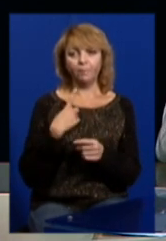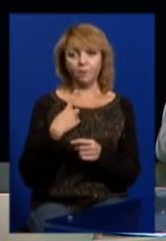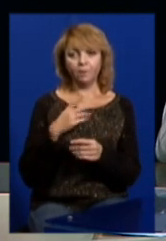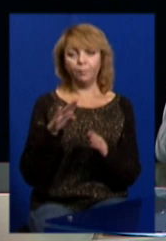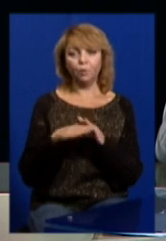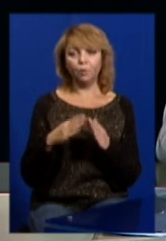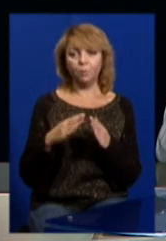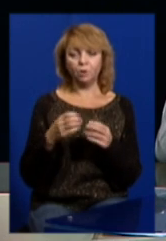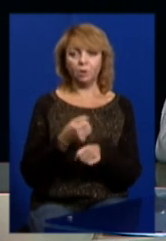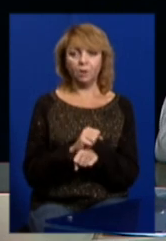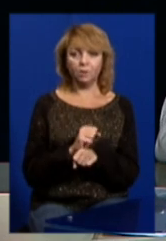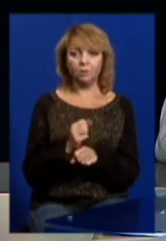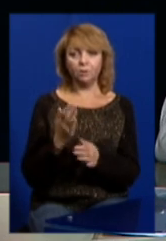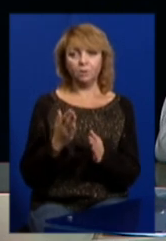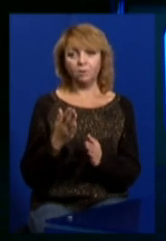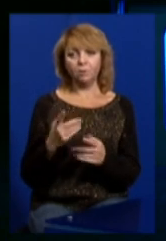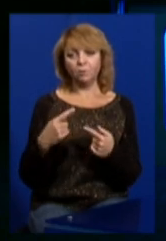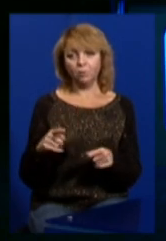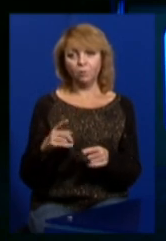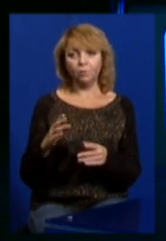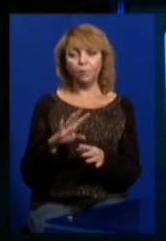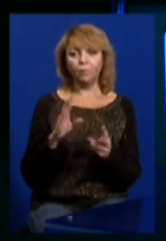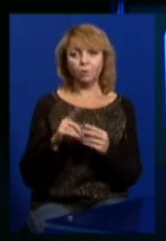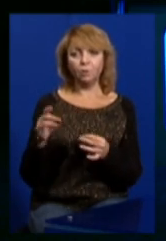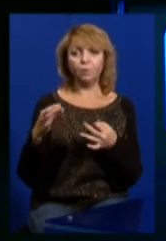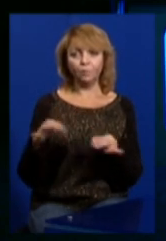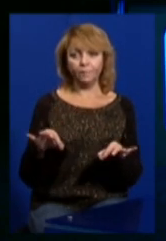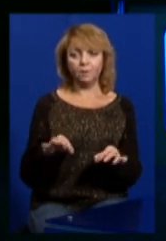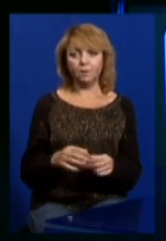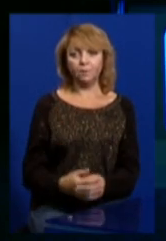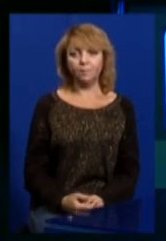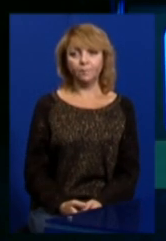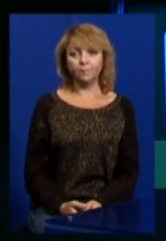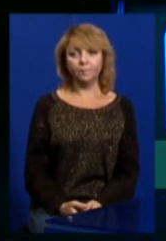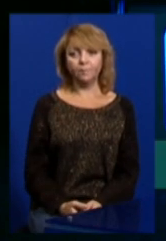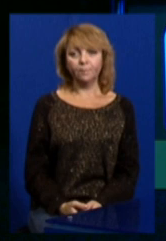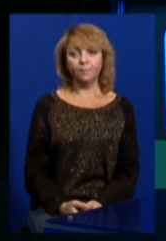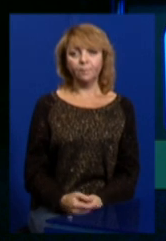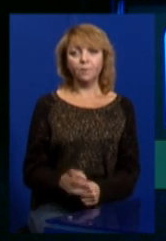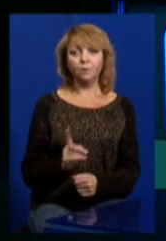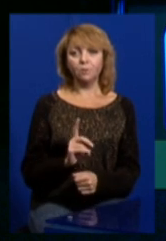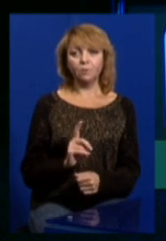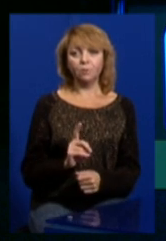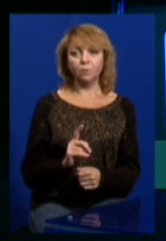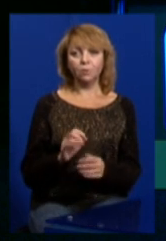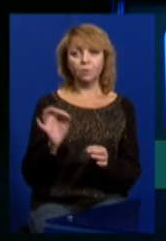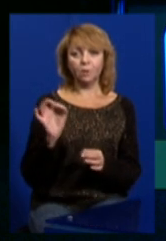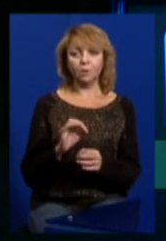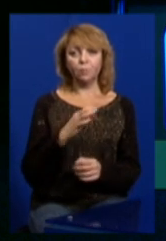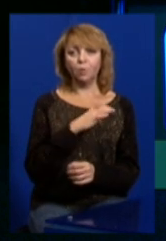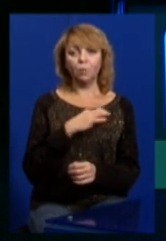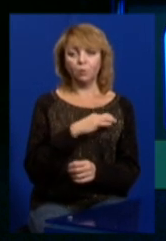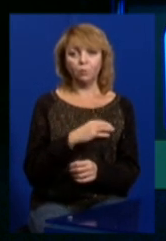домашній арешт, чи там, звільнили з-під варти. Ну, звільнили, що одразу ж